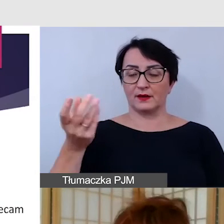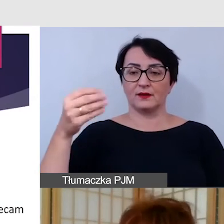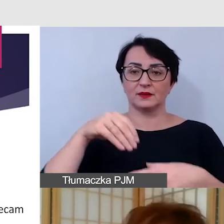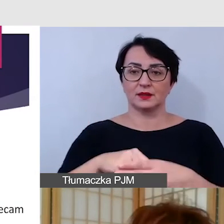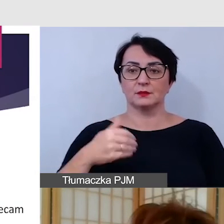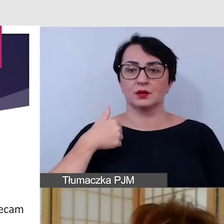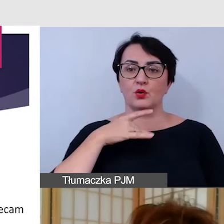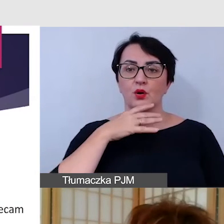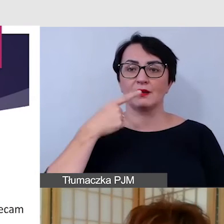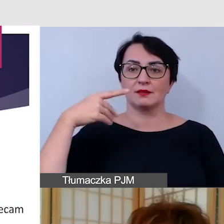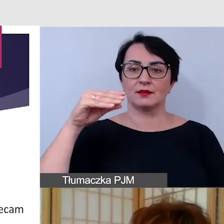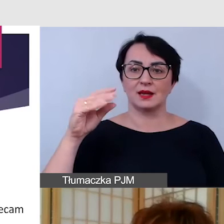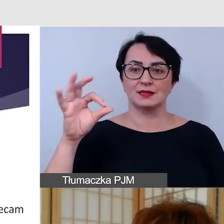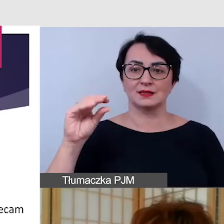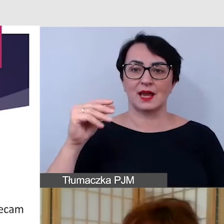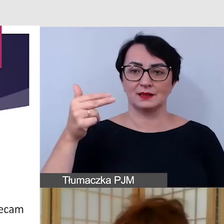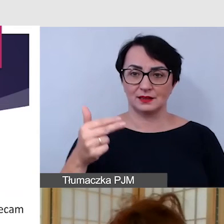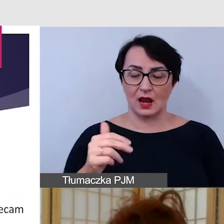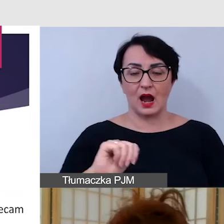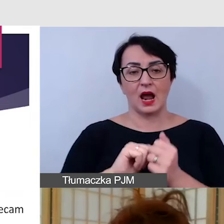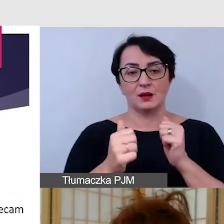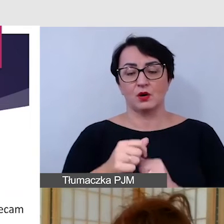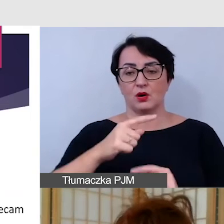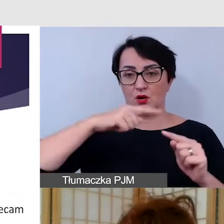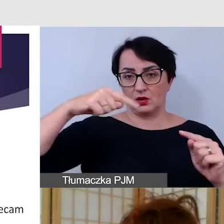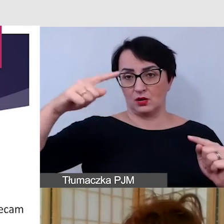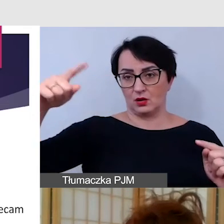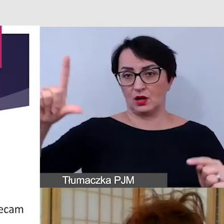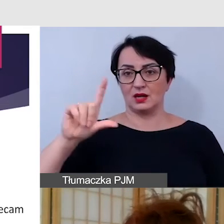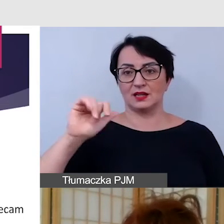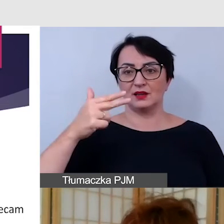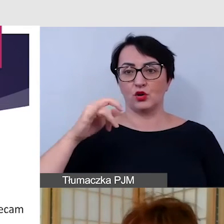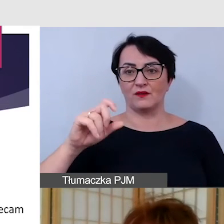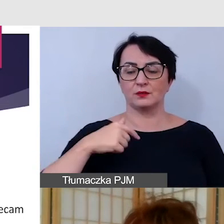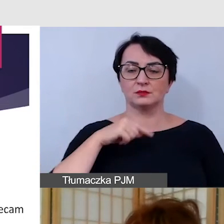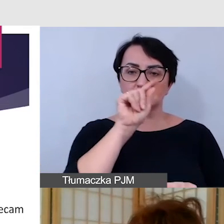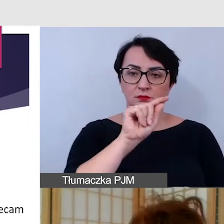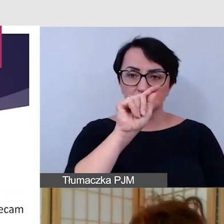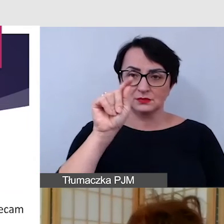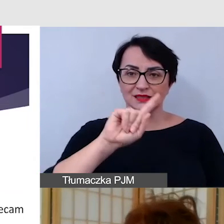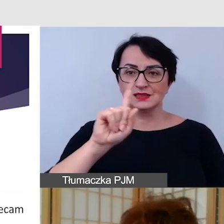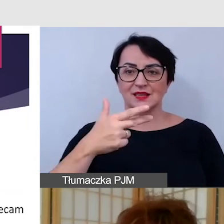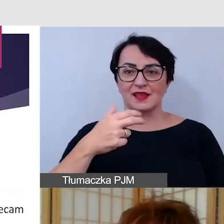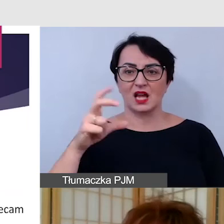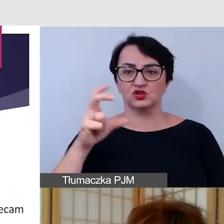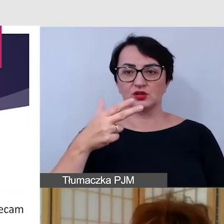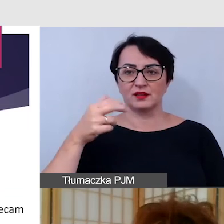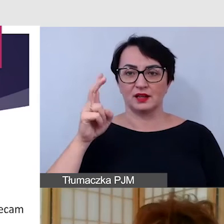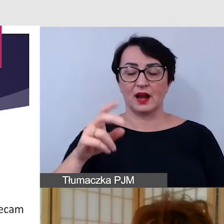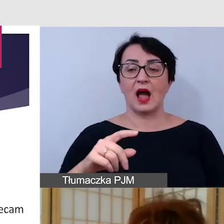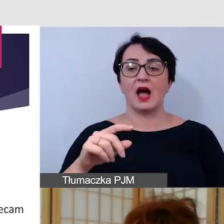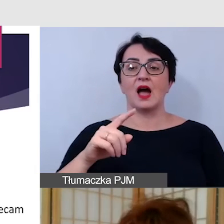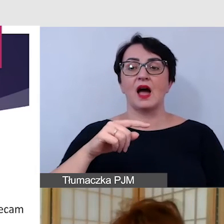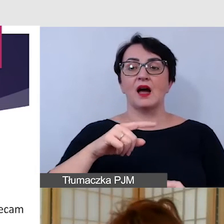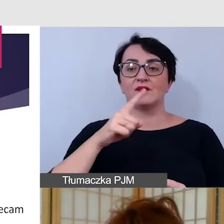desenie jeżeli to jest na przykład wykres liniowy to znaczniki a w wykresach kołowych powinniśmy dodatkowo też obok